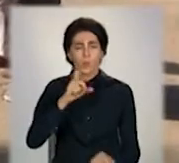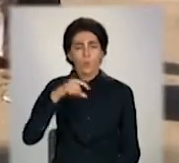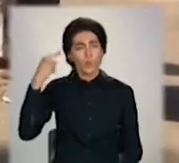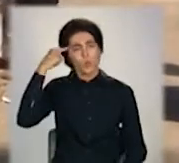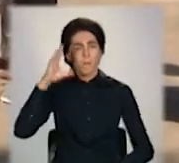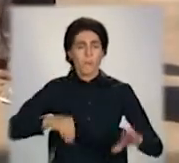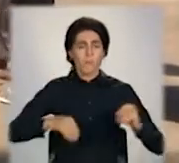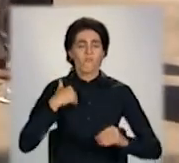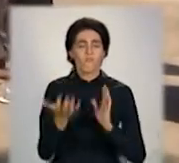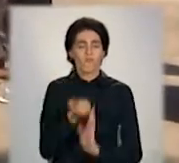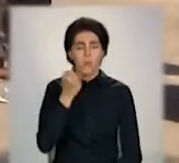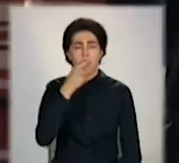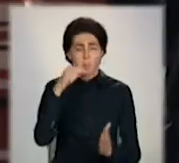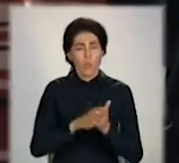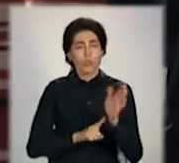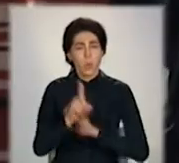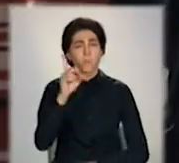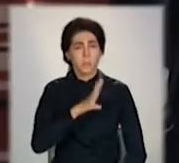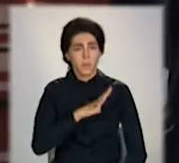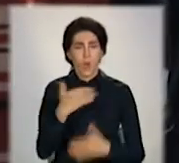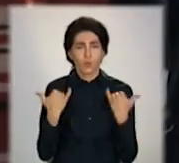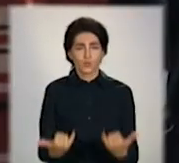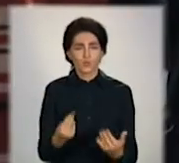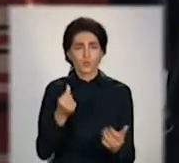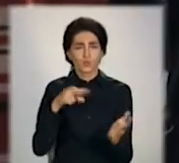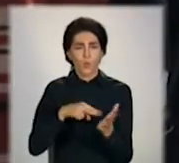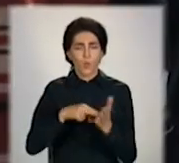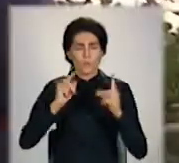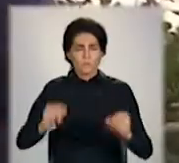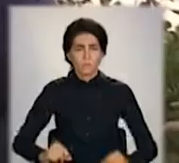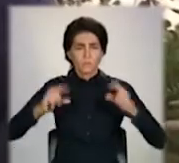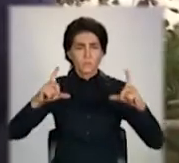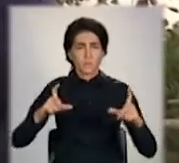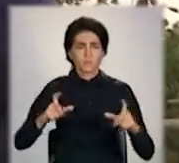від того, тож спочатку так і було, та нині ціни на послуги злетіли.